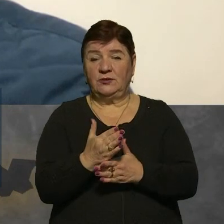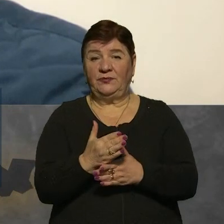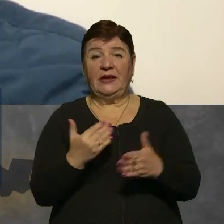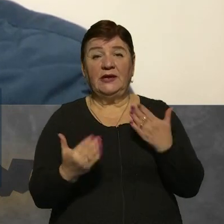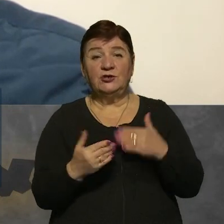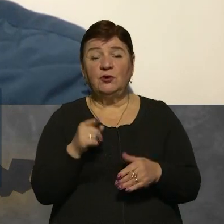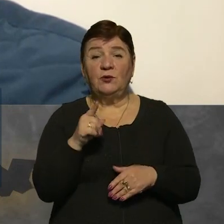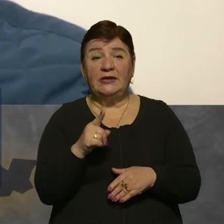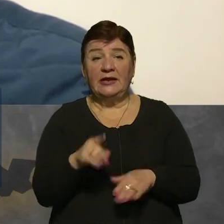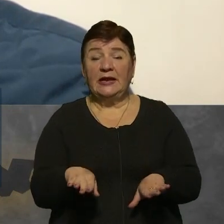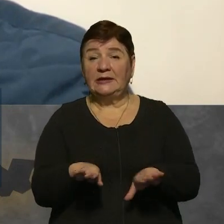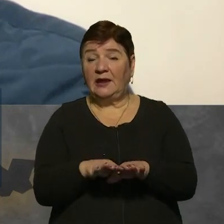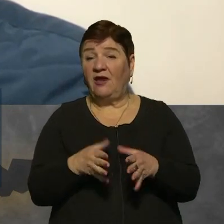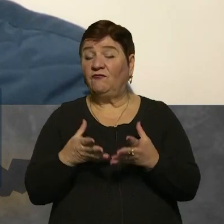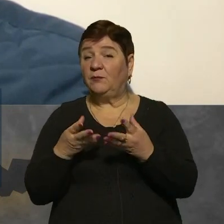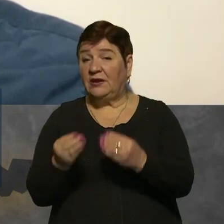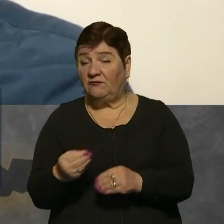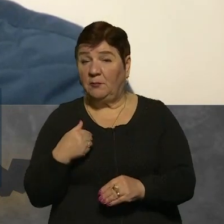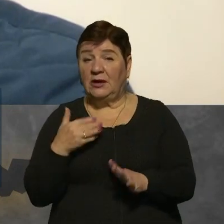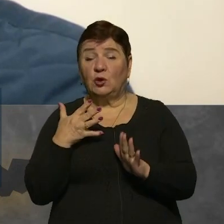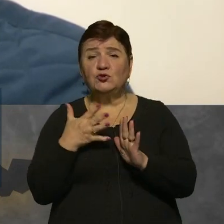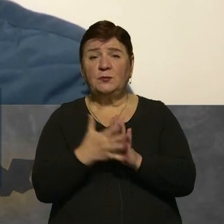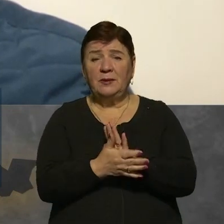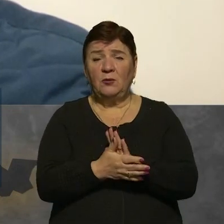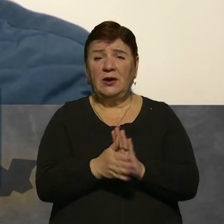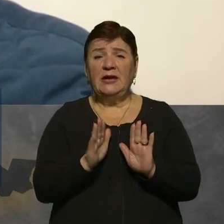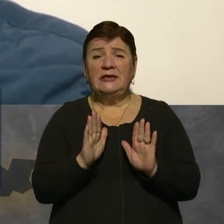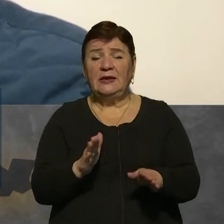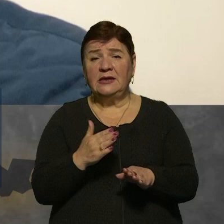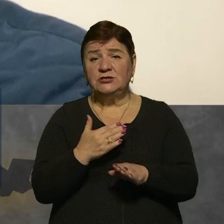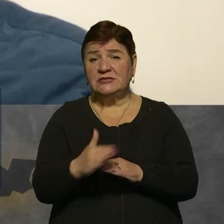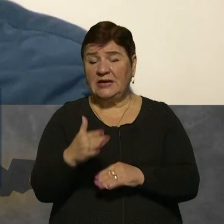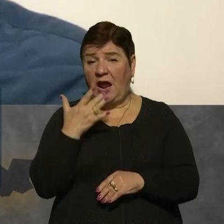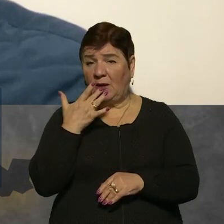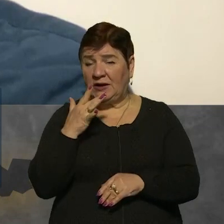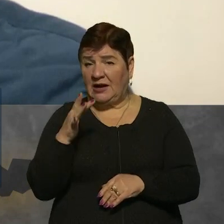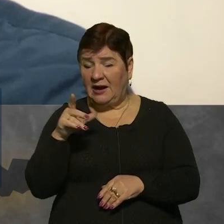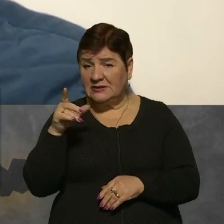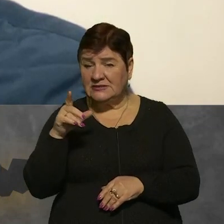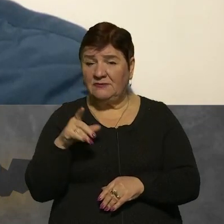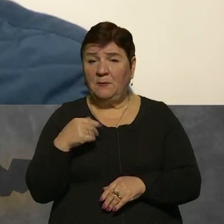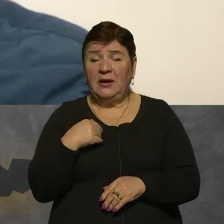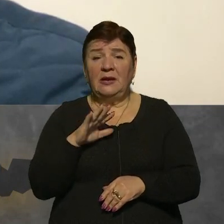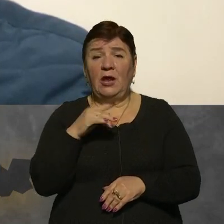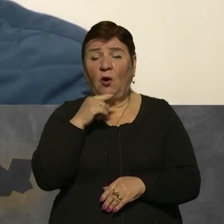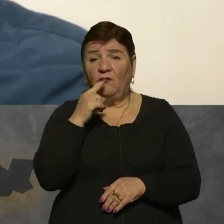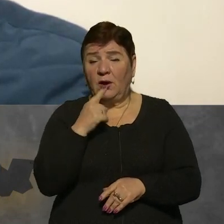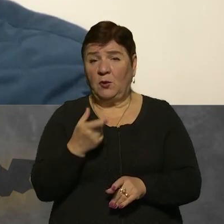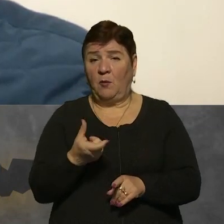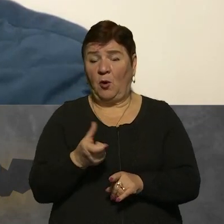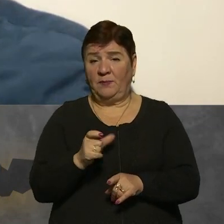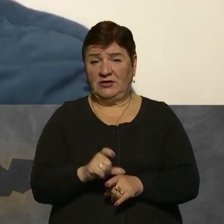якщо вони піддаються на такий вплив? Ми розуміємо, що це лише певна частина американців. Зрозуміло, що ми не говоримо про більшість.